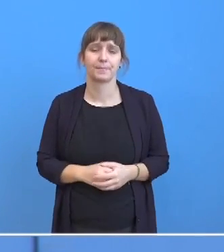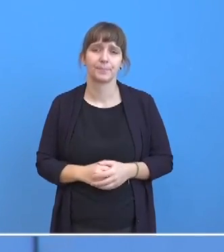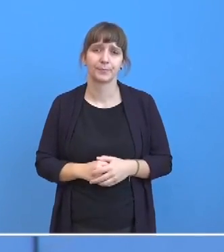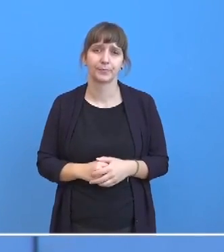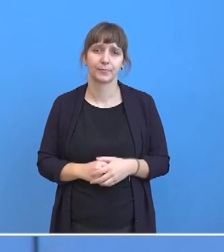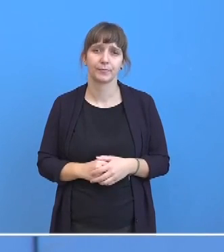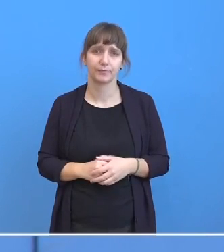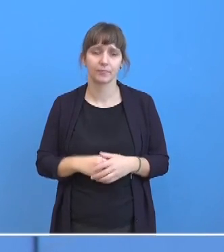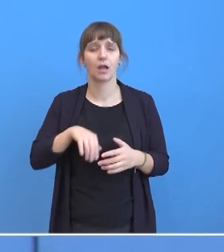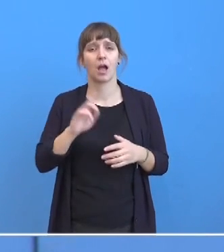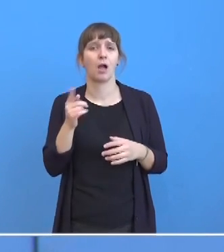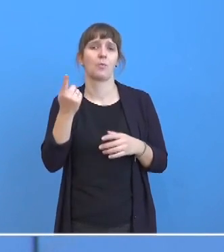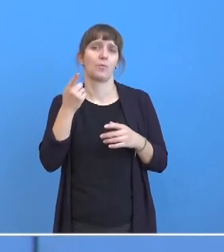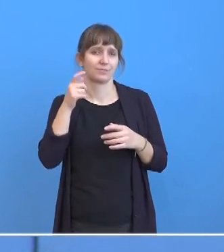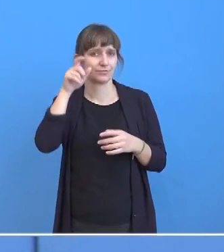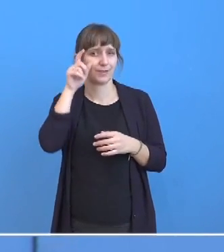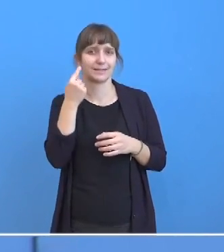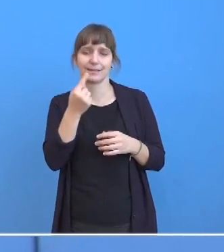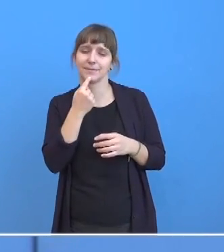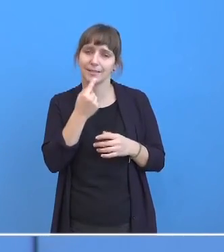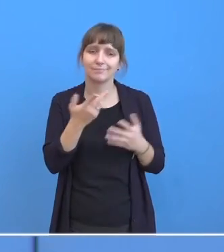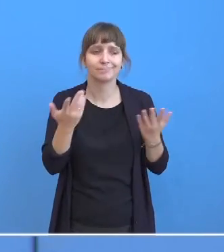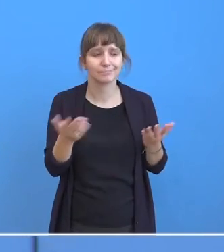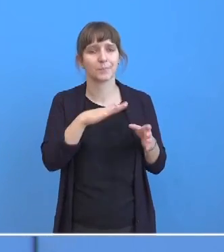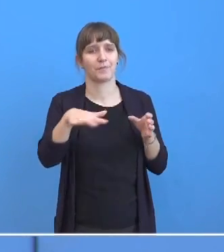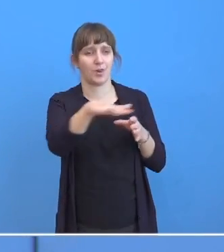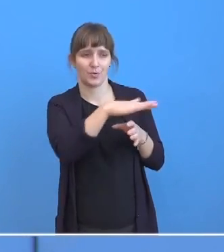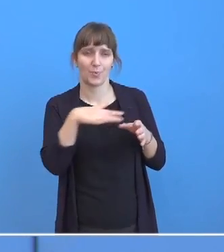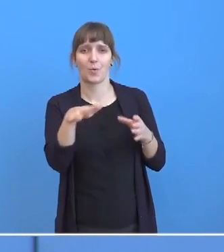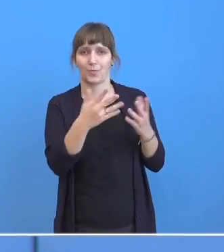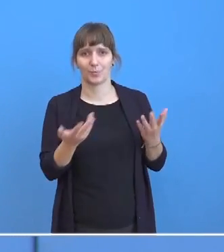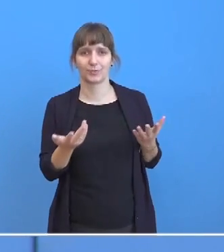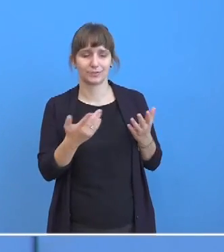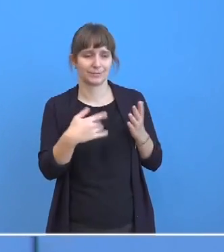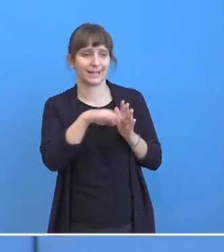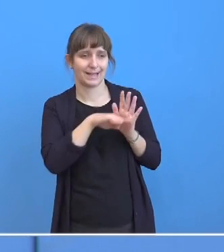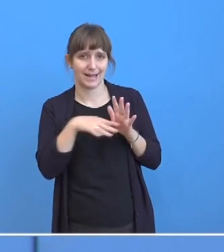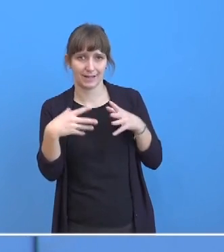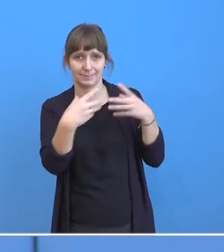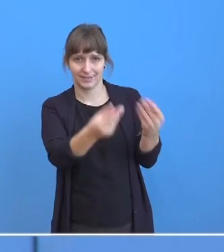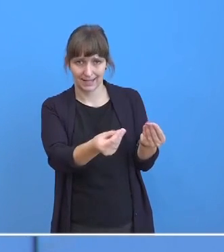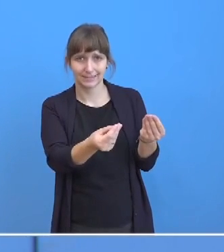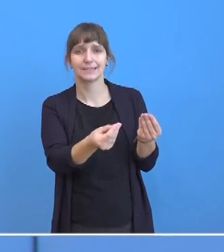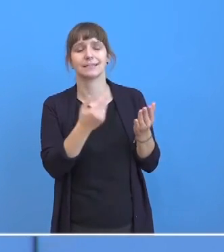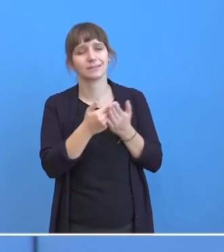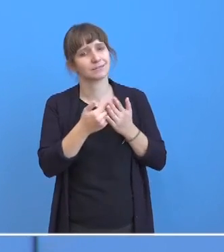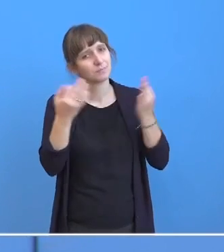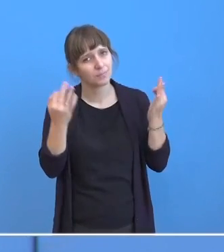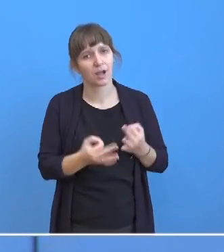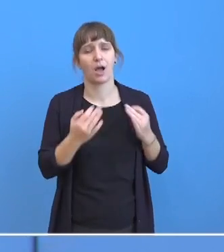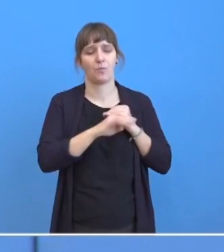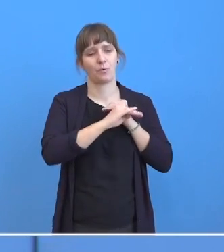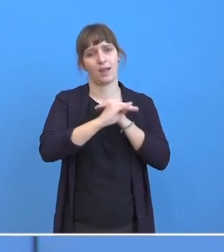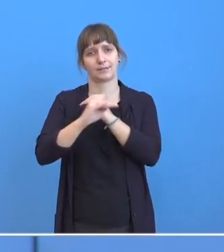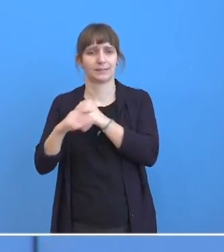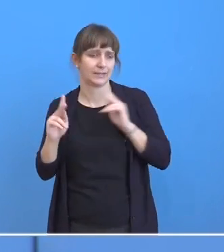darauf hingewiesen, dass es wichtig für die Akzeptanz in der Bevölkerung sei, dass da ein einheitlicher Rahmen der Länder auch